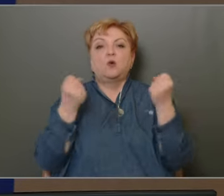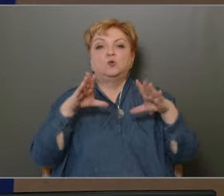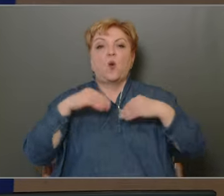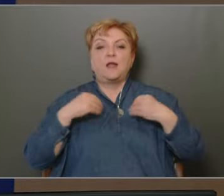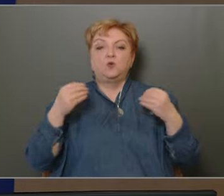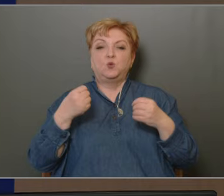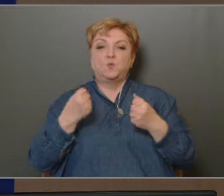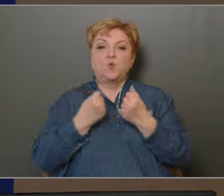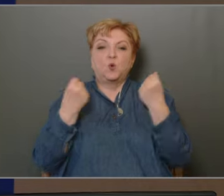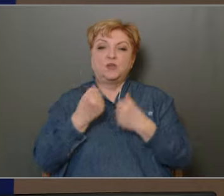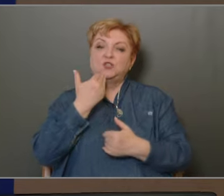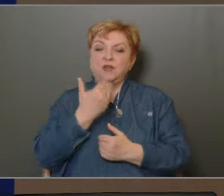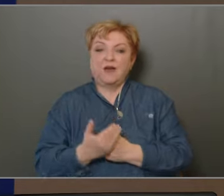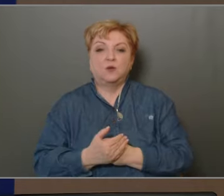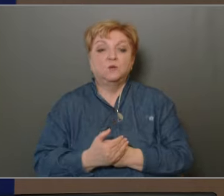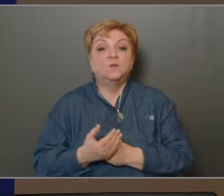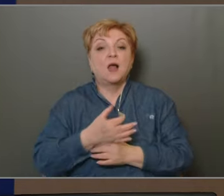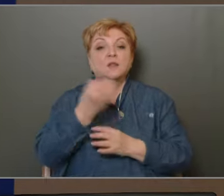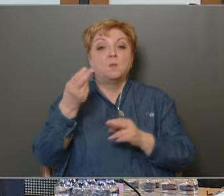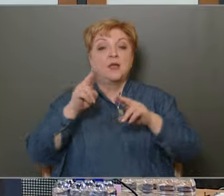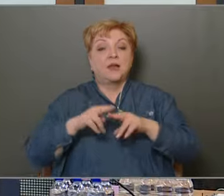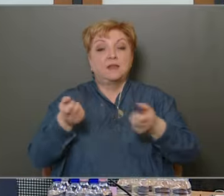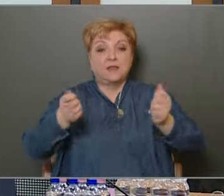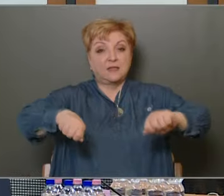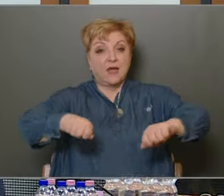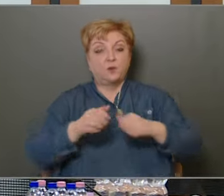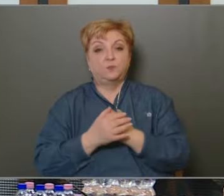kívánok. Napi rendet lezártam.